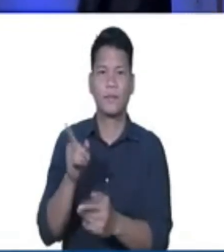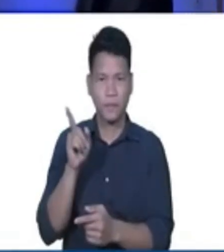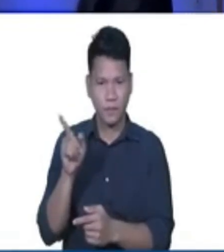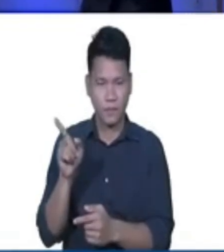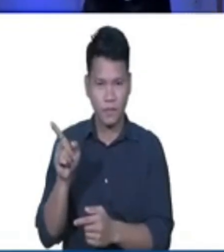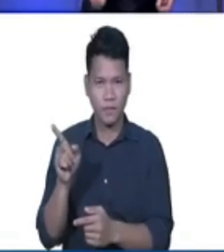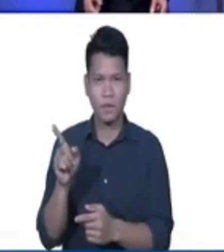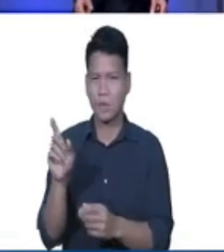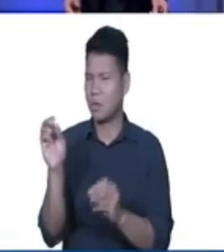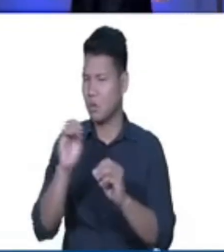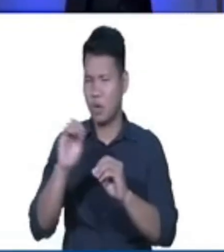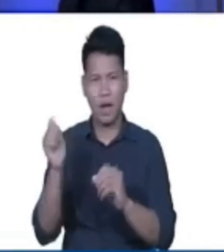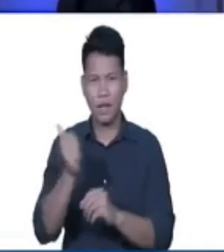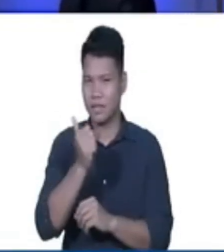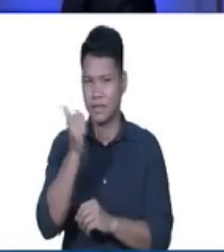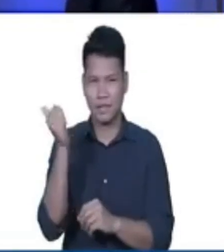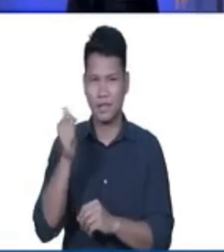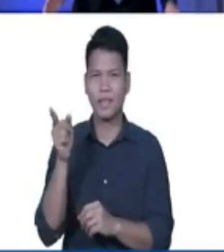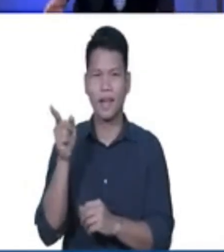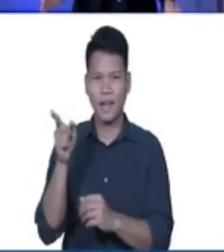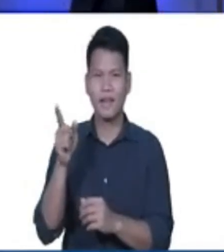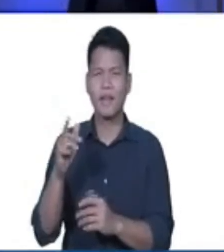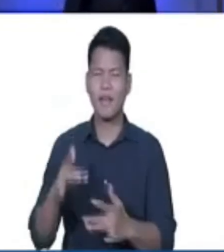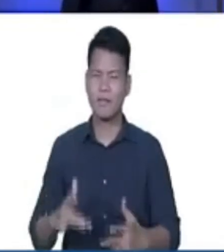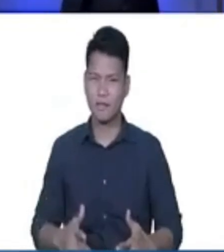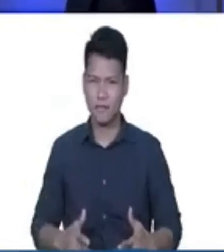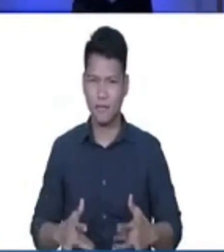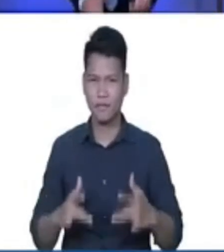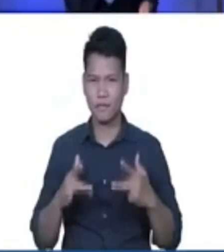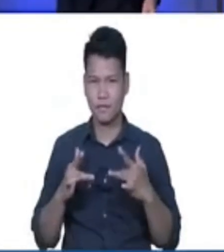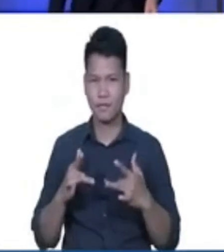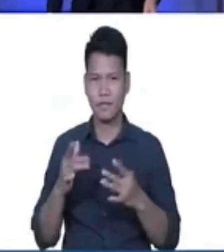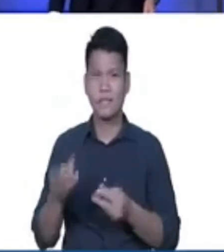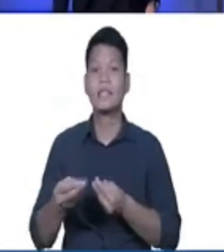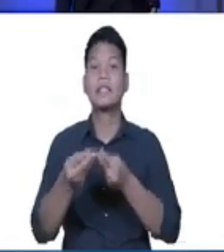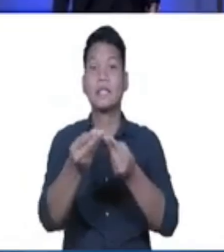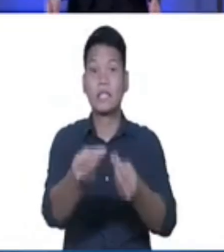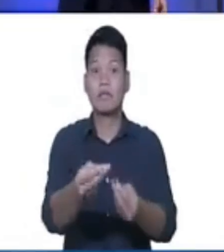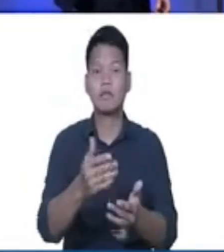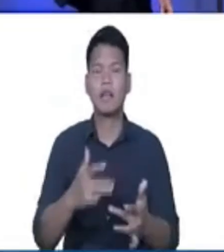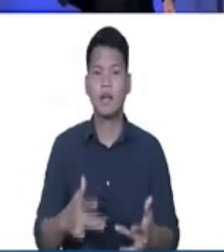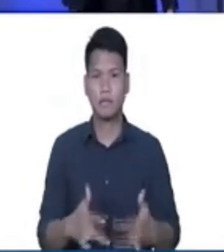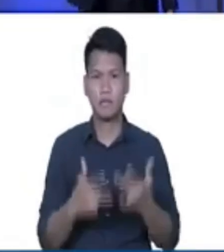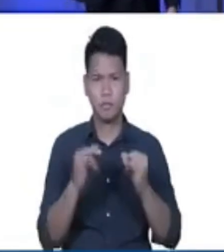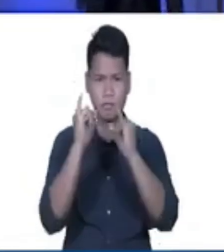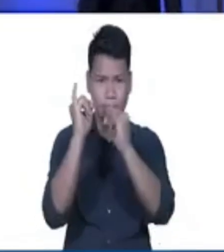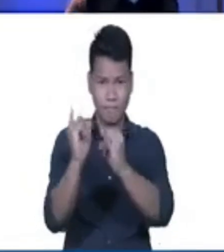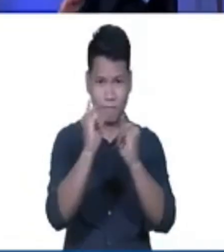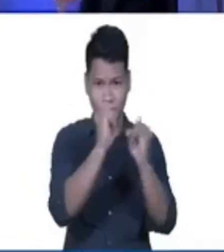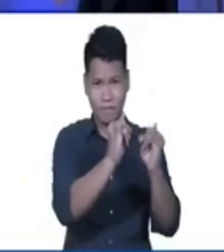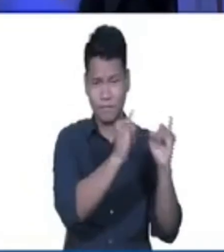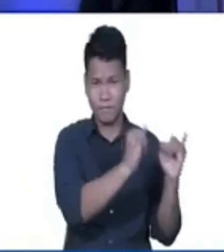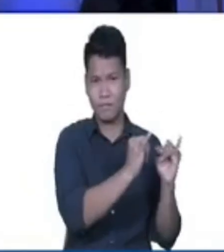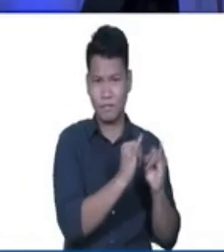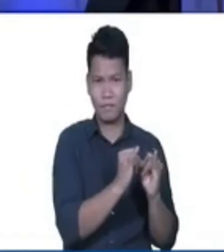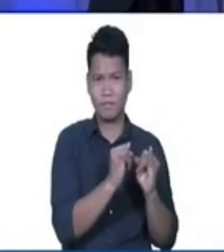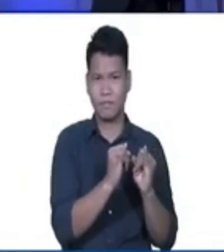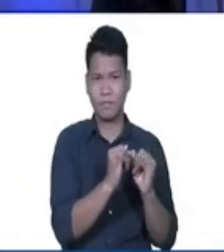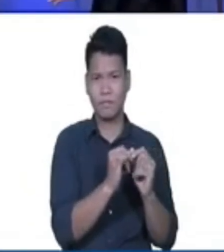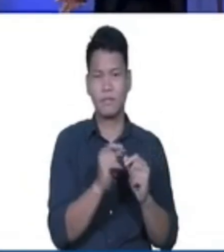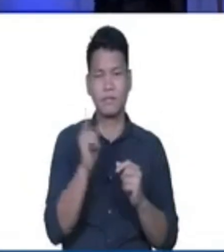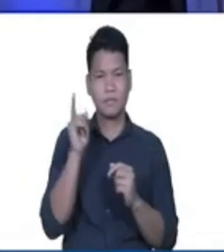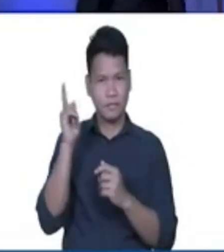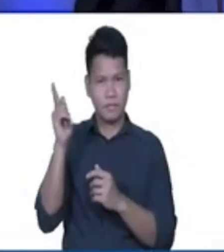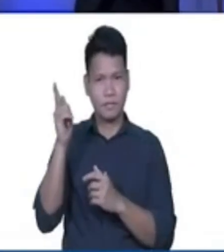wala na pong iba ako po ang buhay ako po magbibigay sa inyo ng buhay and I would like to give you sabi pa niya